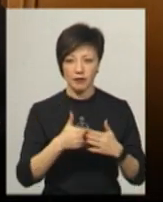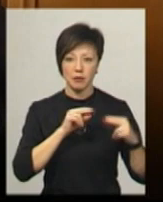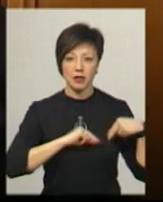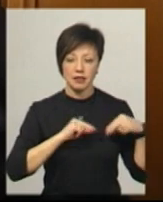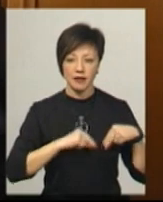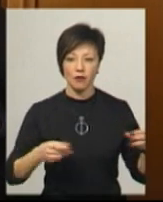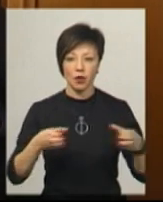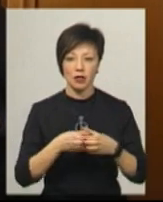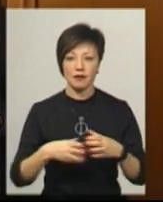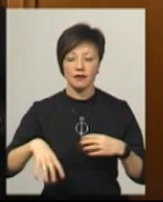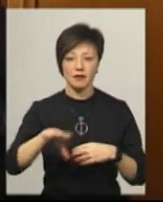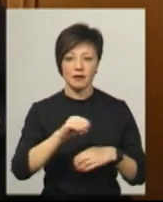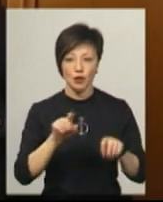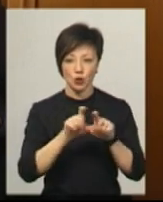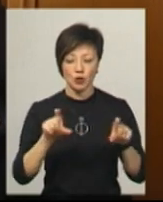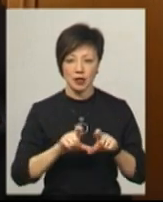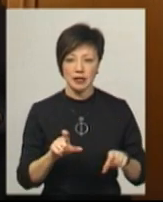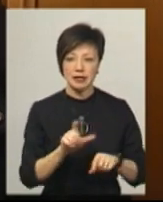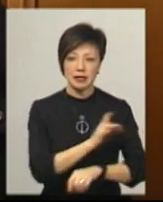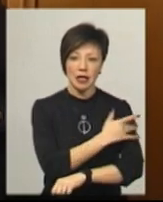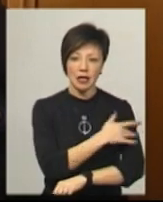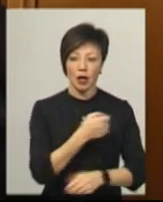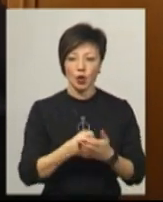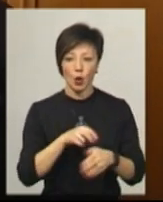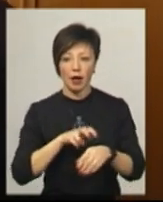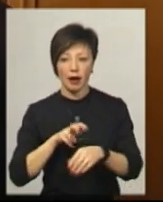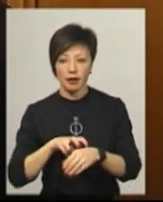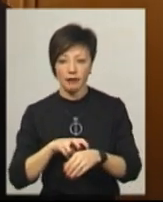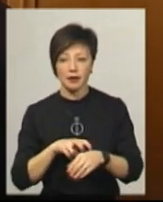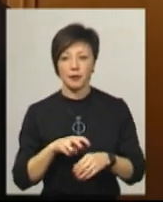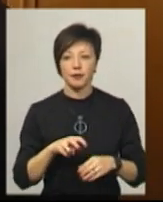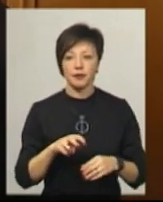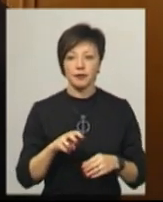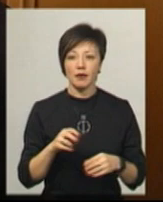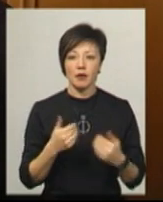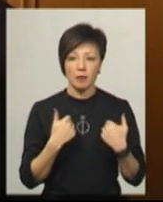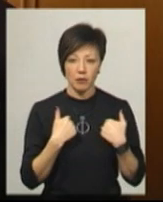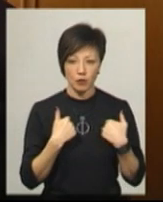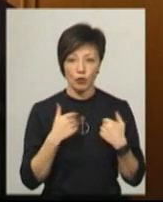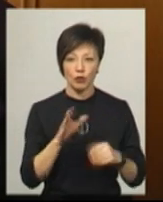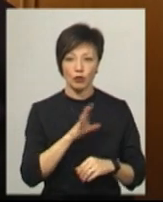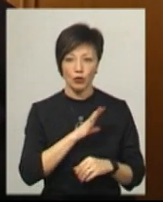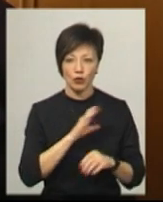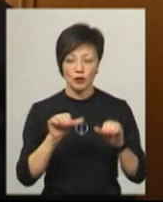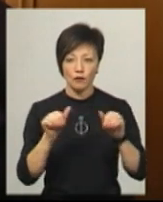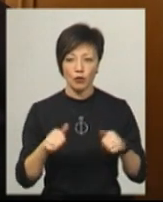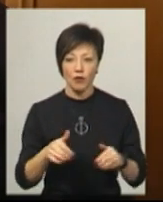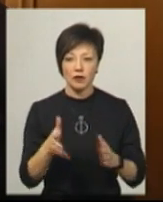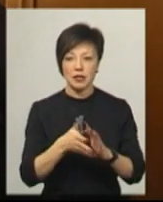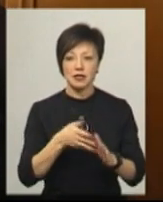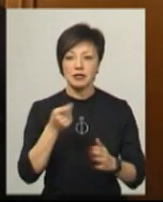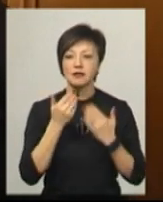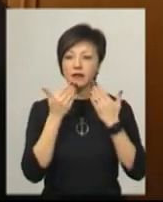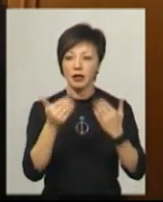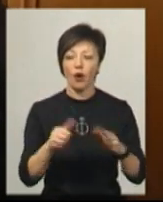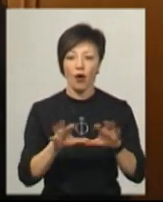колективу, усіх структурних ланок, від санітарки до лікарів, мною було сформовано звернення до голови